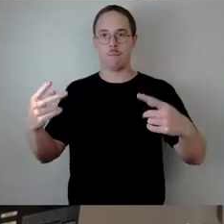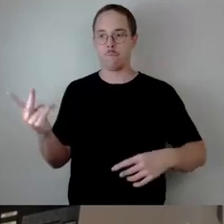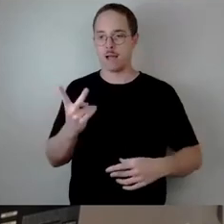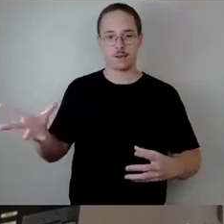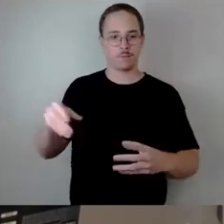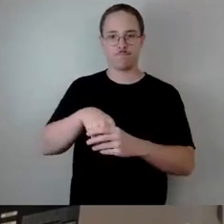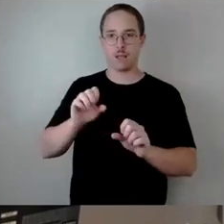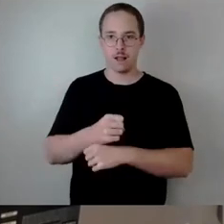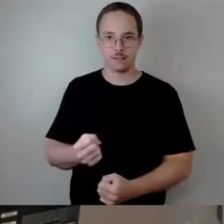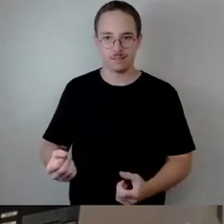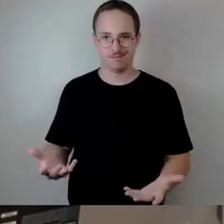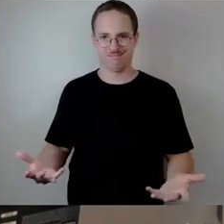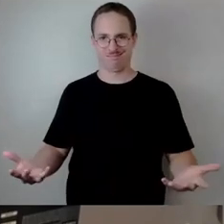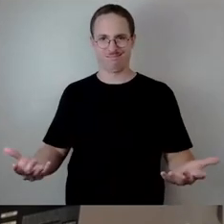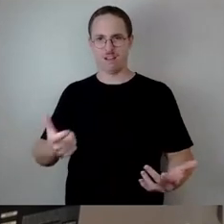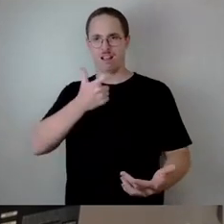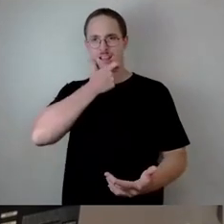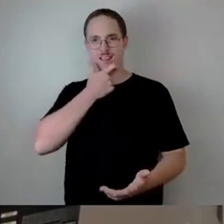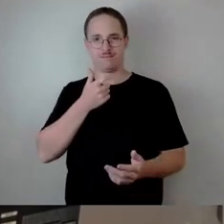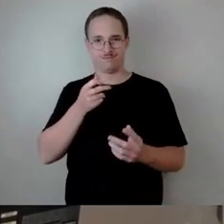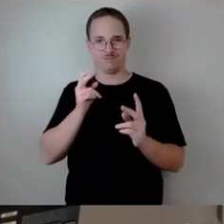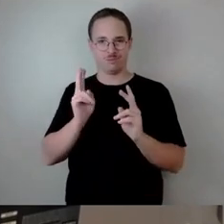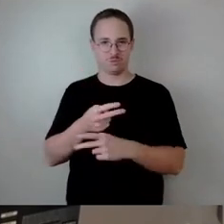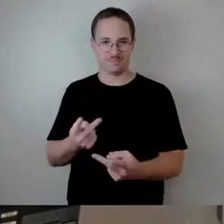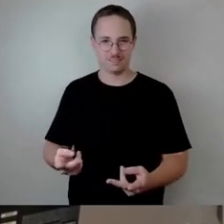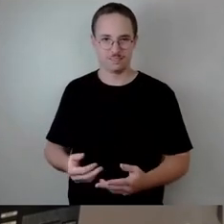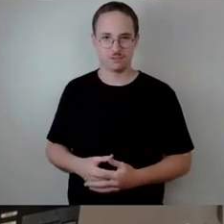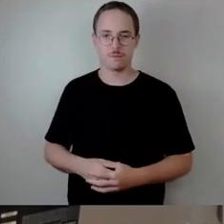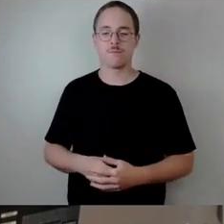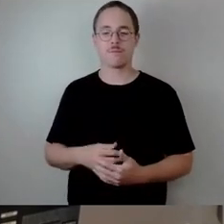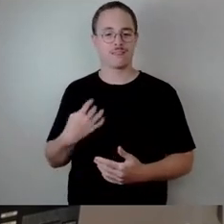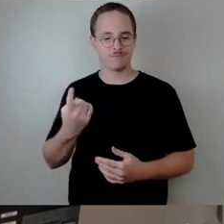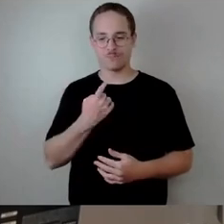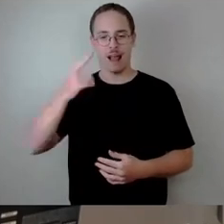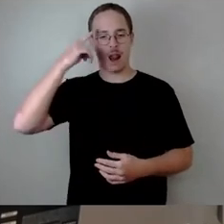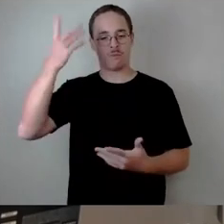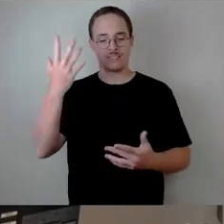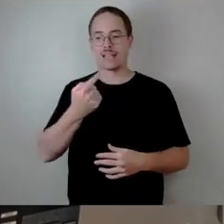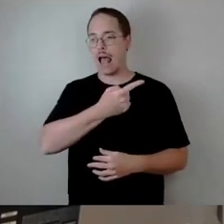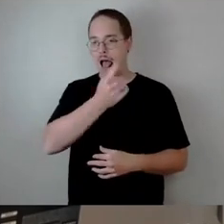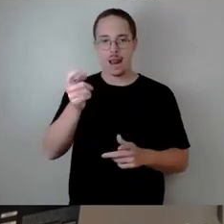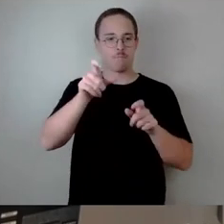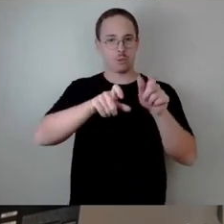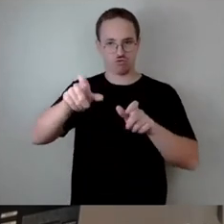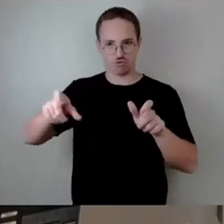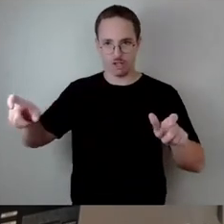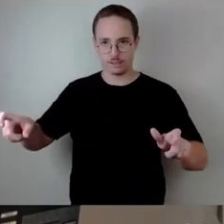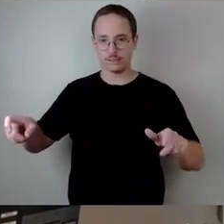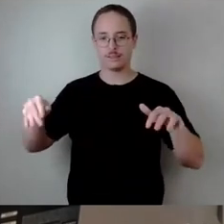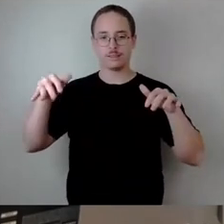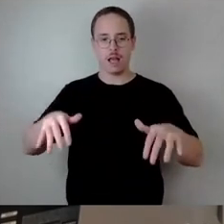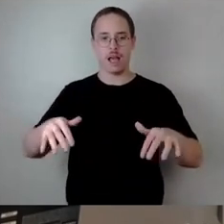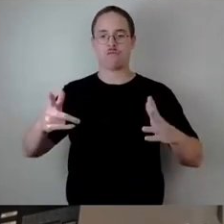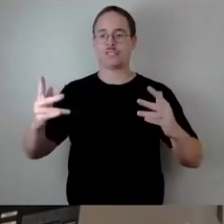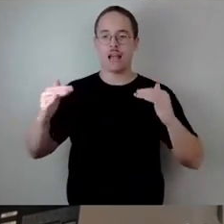daran glauben, dass es das Recht aller Menschen gibt, an dieser Gesellschaft gleichberechtigt teilzuhaben. Und das muss von einem Sozialstaat, wie wir